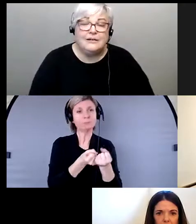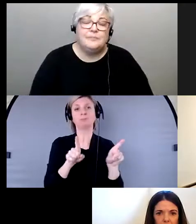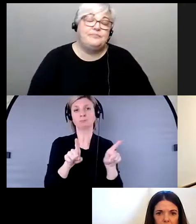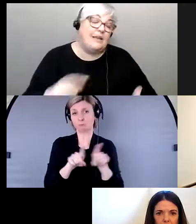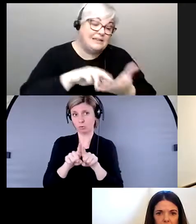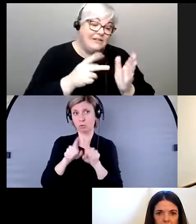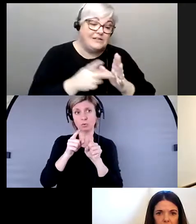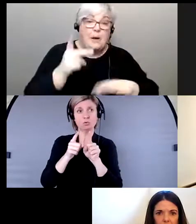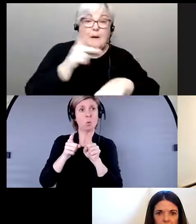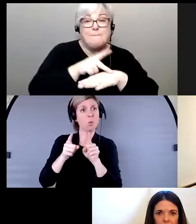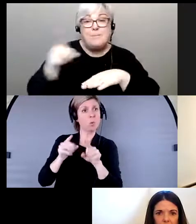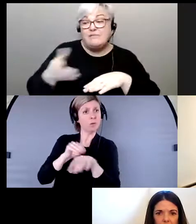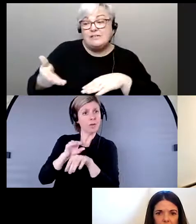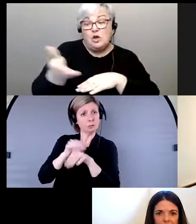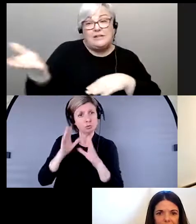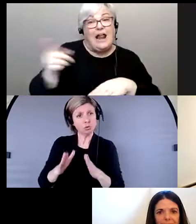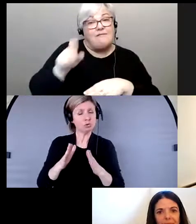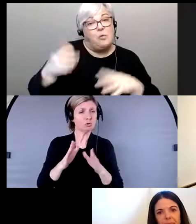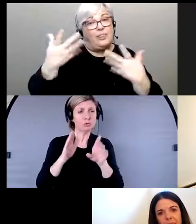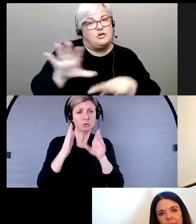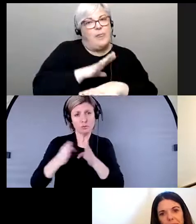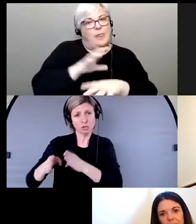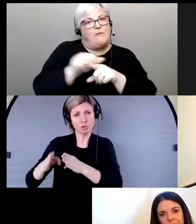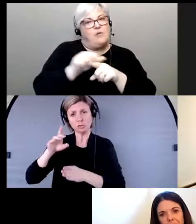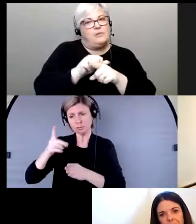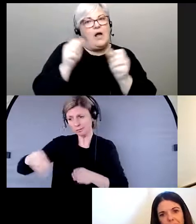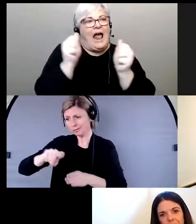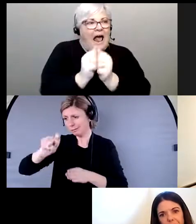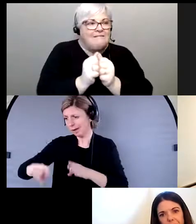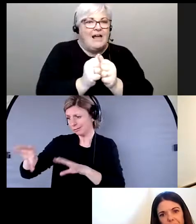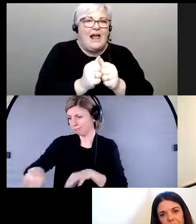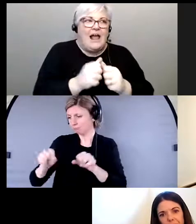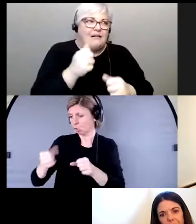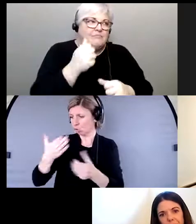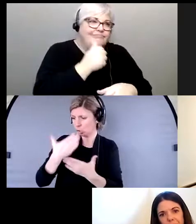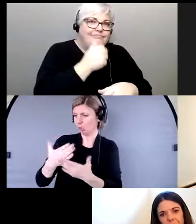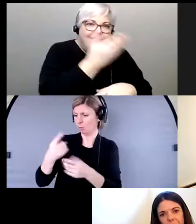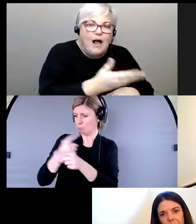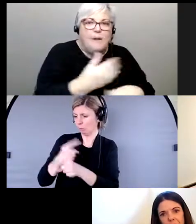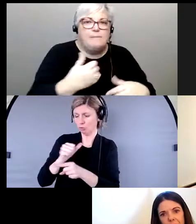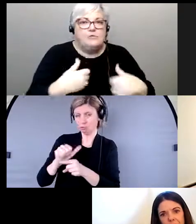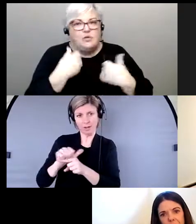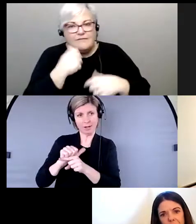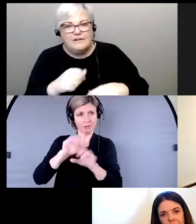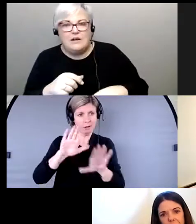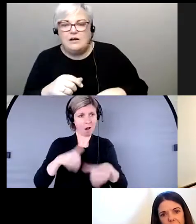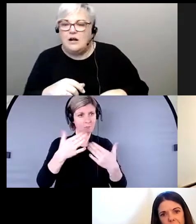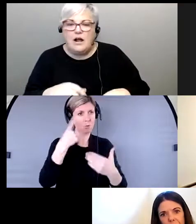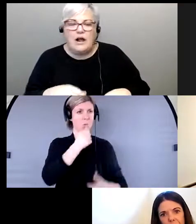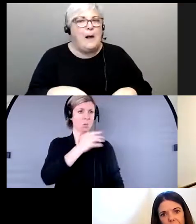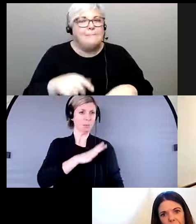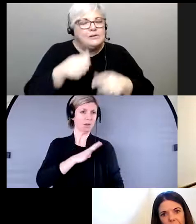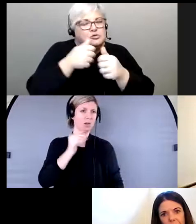Les professionnels doivent être formés à travailler avec les femmes et les jeunes filles sur les questions de violences basées sur le genre et c